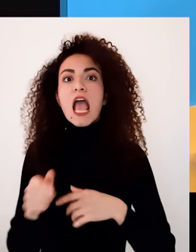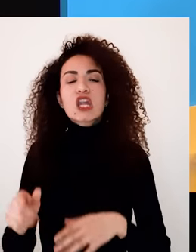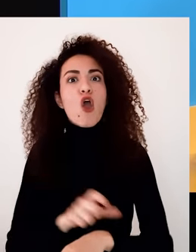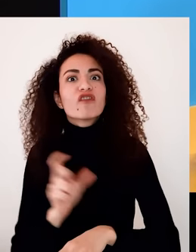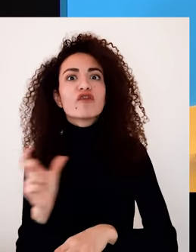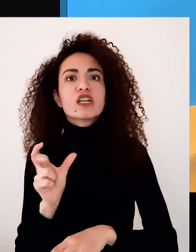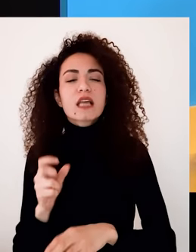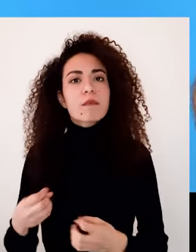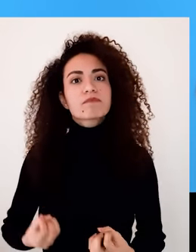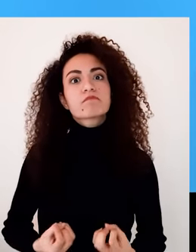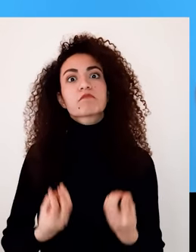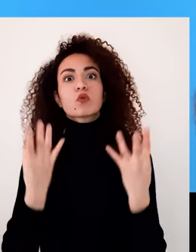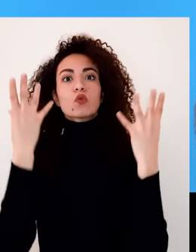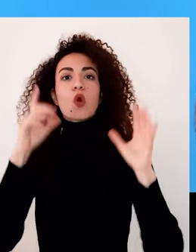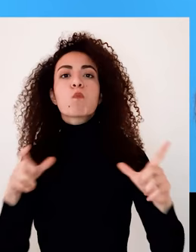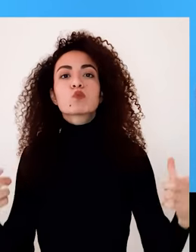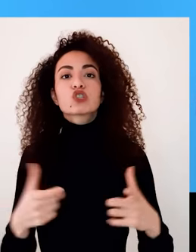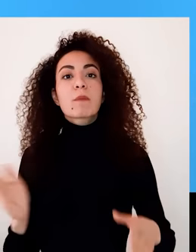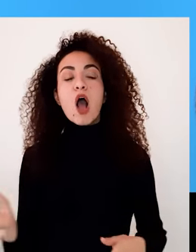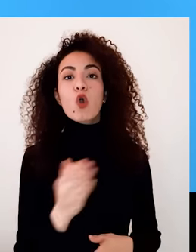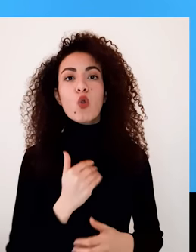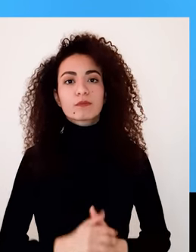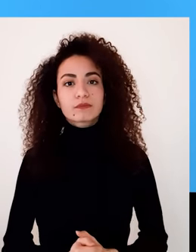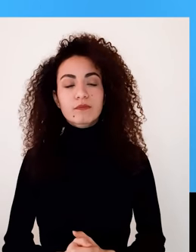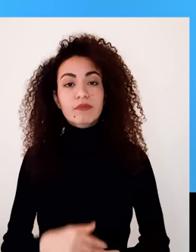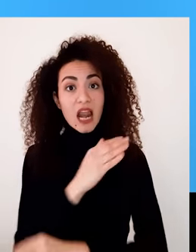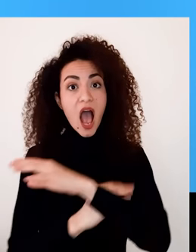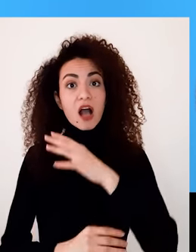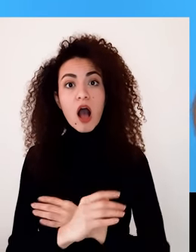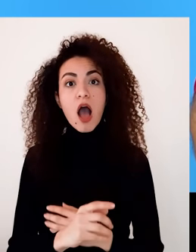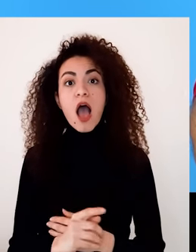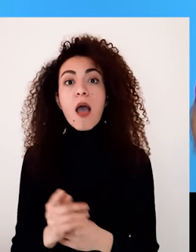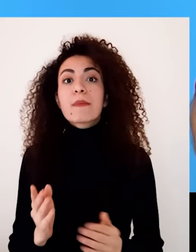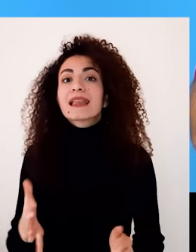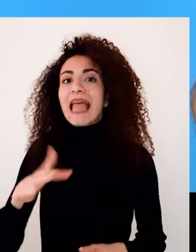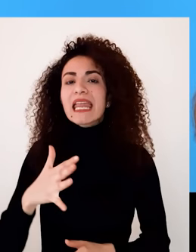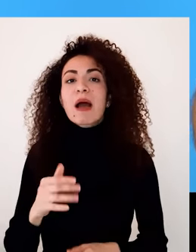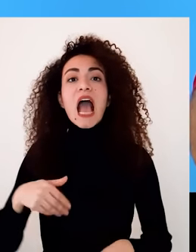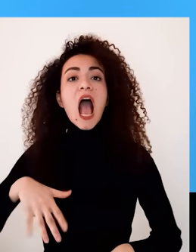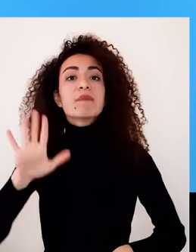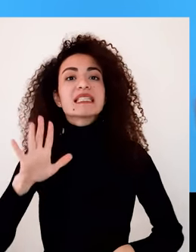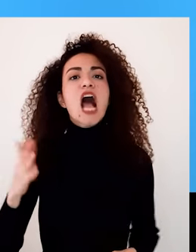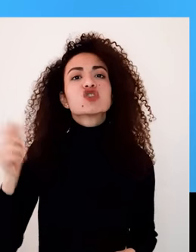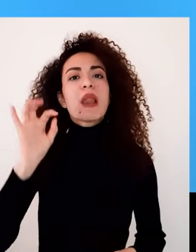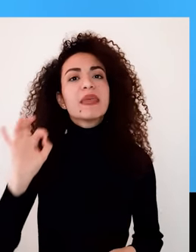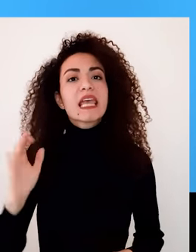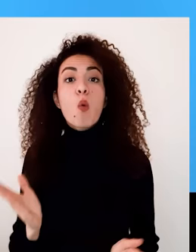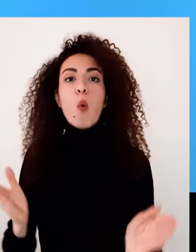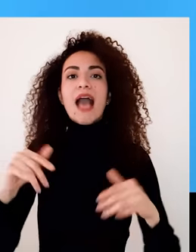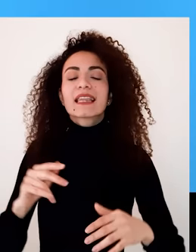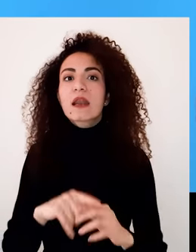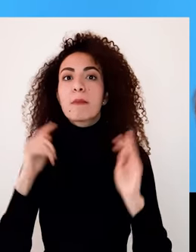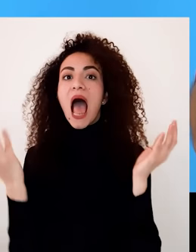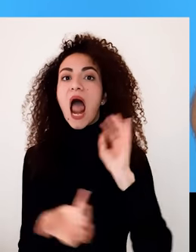للجماعة عامة الأشخاص ذوي الإعاقة بمس اليوم ما لا يقل عن 15% مسكان العالم ما يعني ملايين البشر يلي